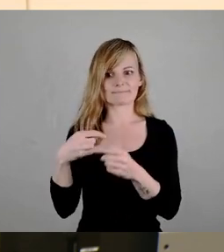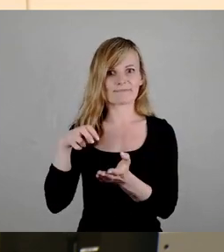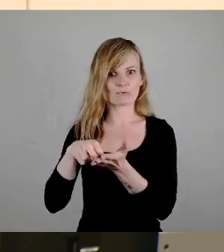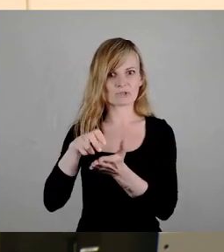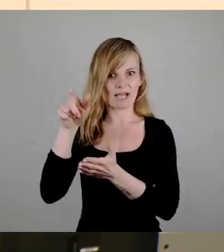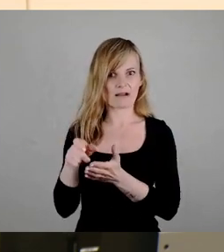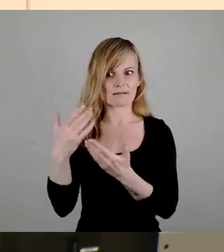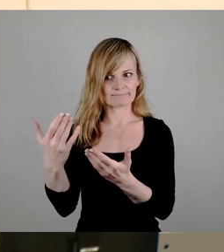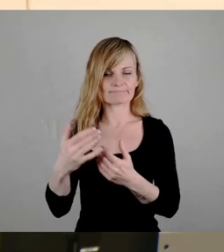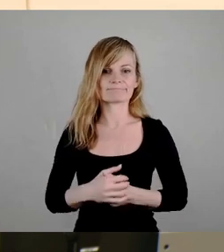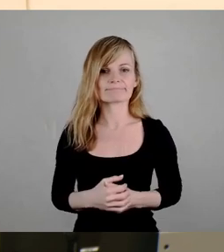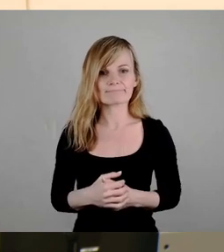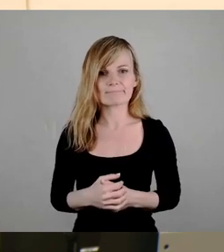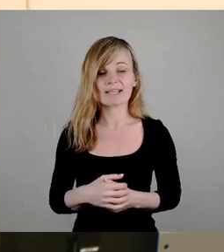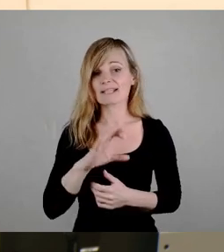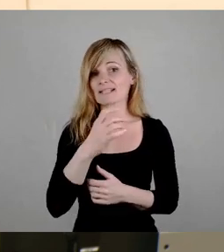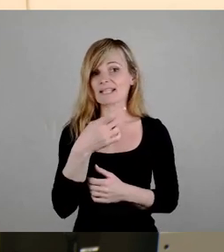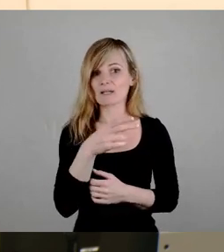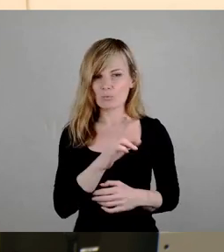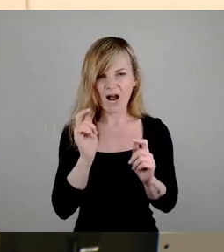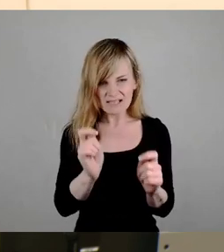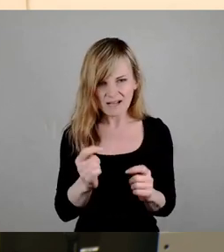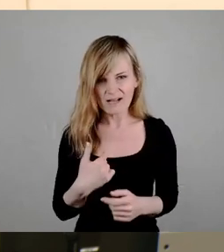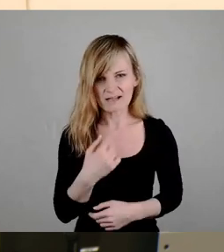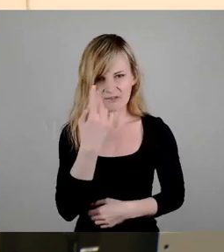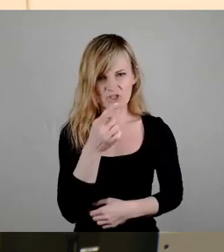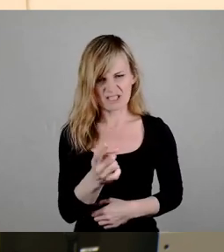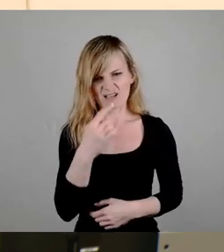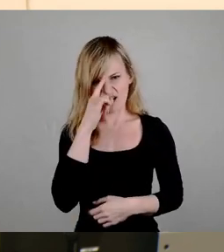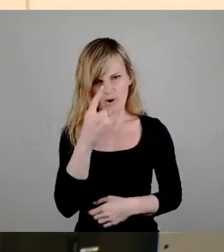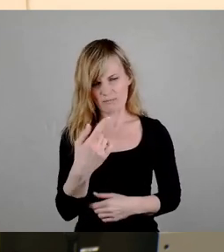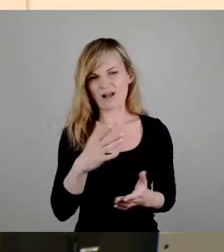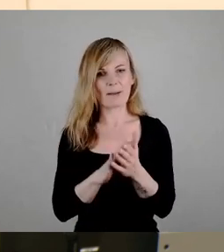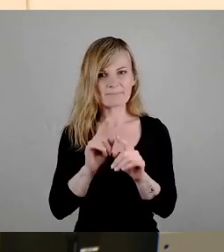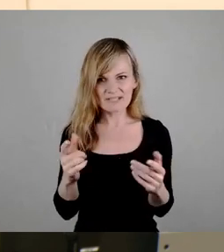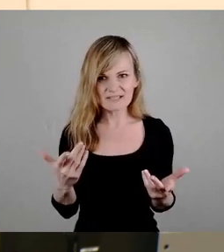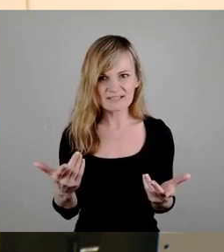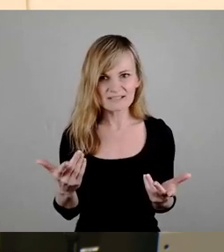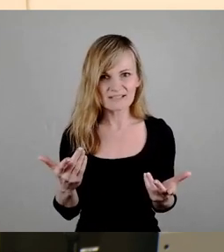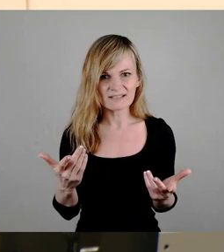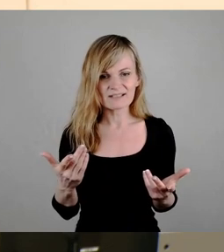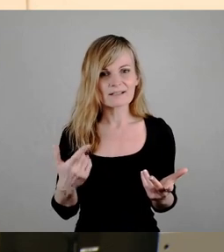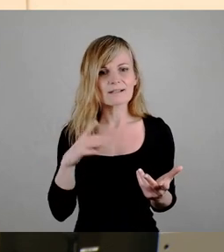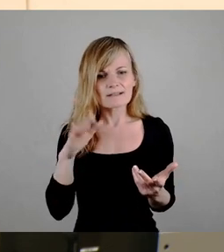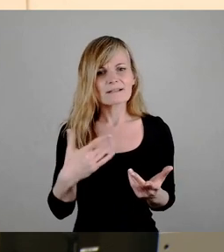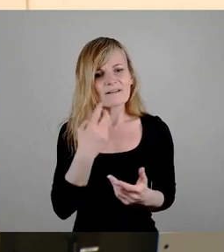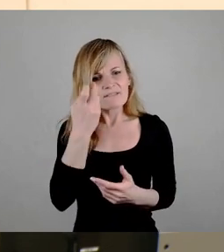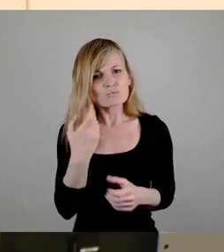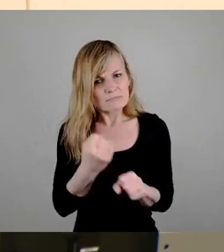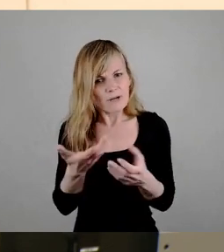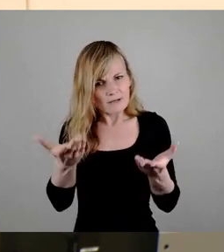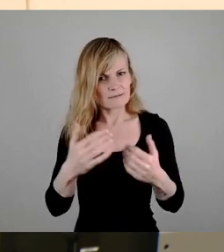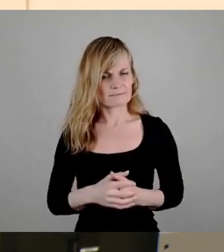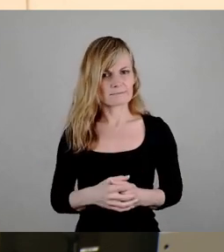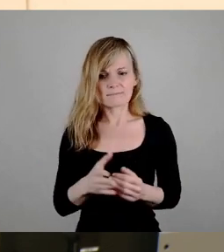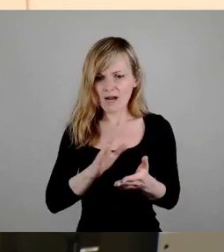Den Antrag der CDU verstehen wir nicht. Wenn Sie glauben, dass es nicht funktioniert, lassen Sie es doch den Versuch machen. Lassen Sie den